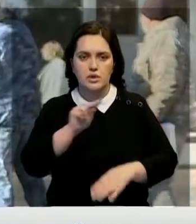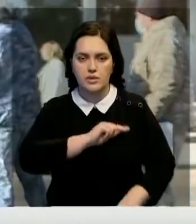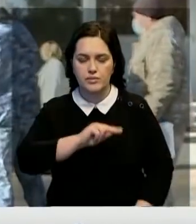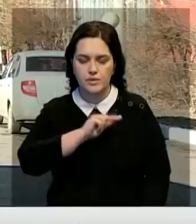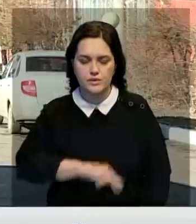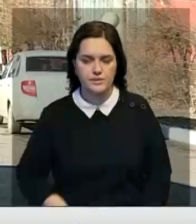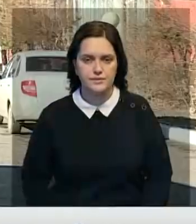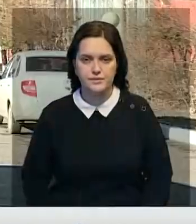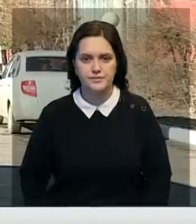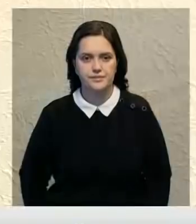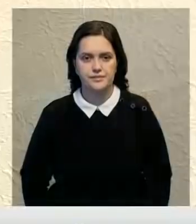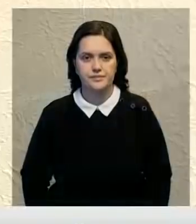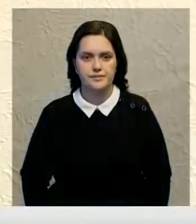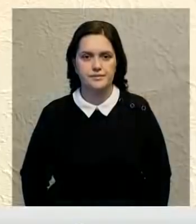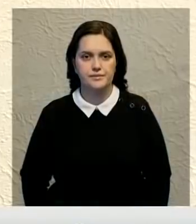работы.